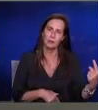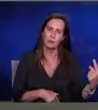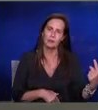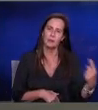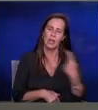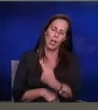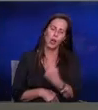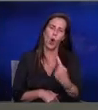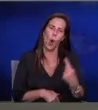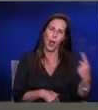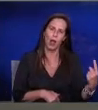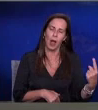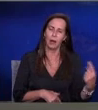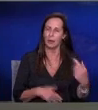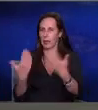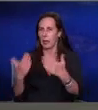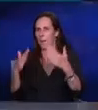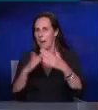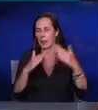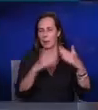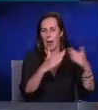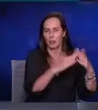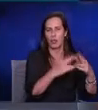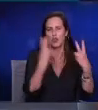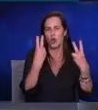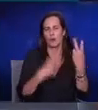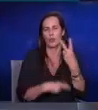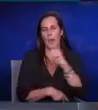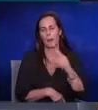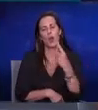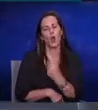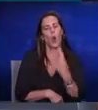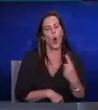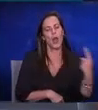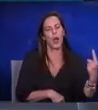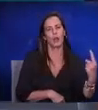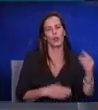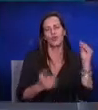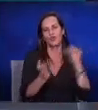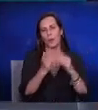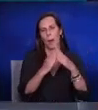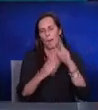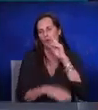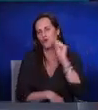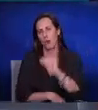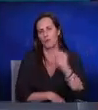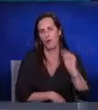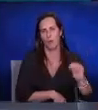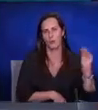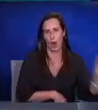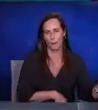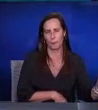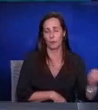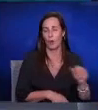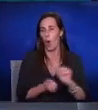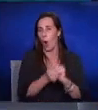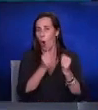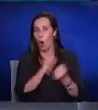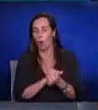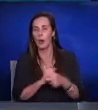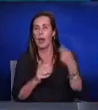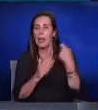דירה בשווי שני מיליון שקל שהוא ירשום את הדירה על שמו ואפשרות שנייה לקנות על שמה